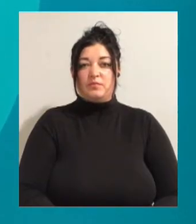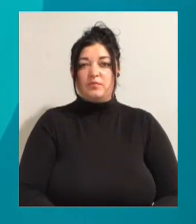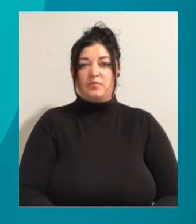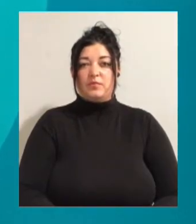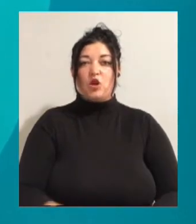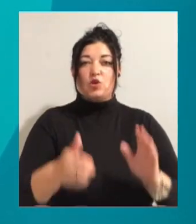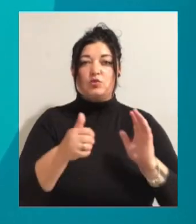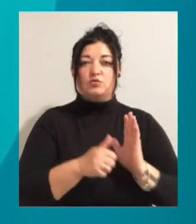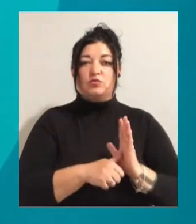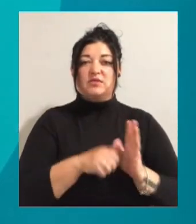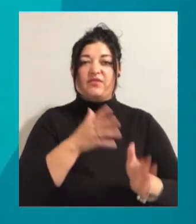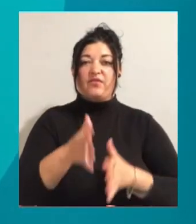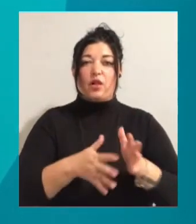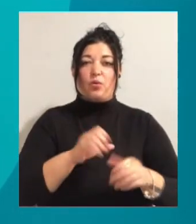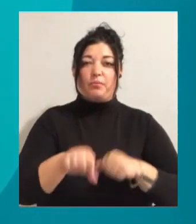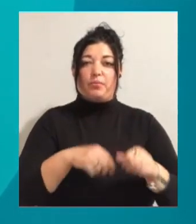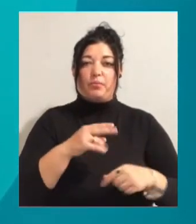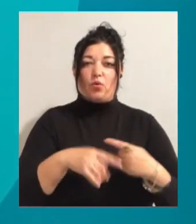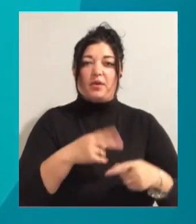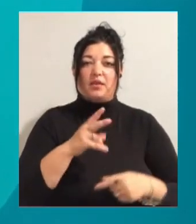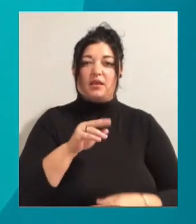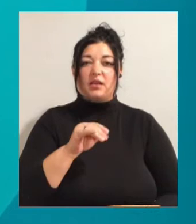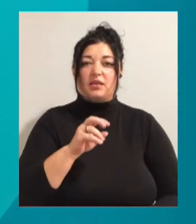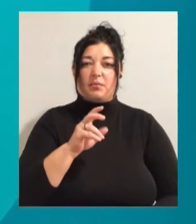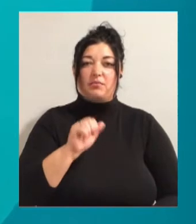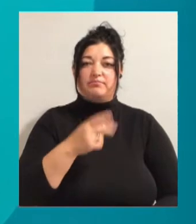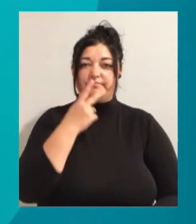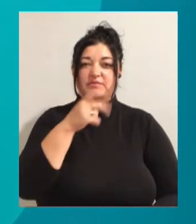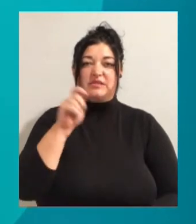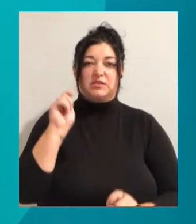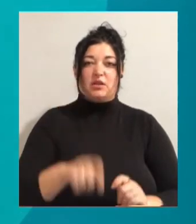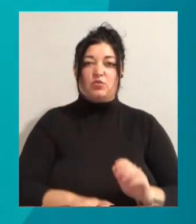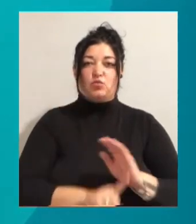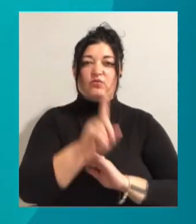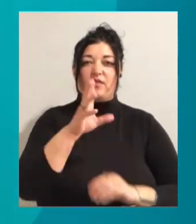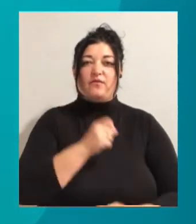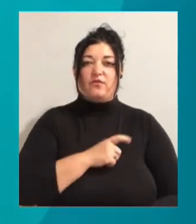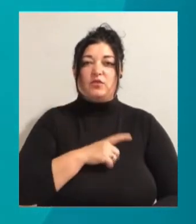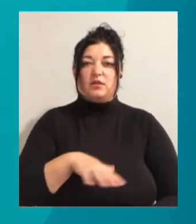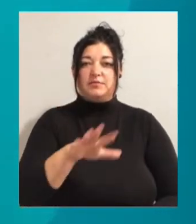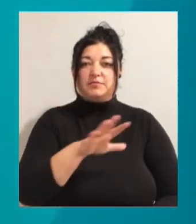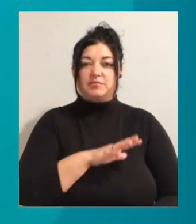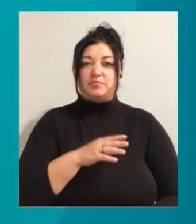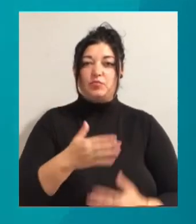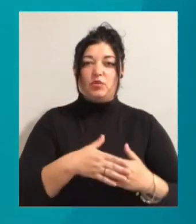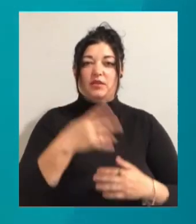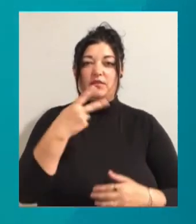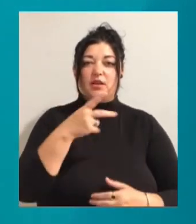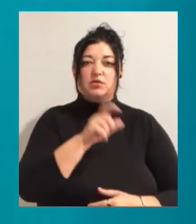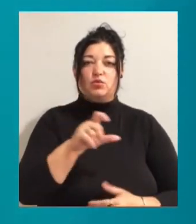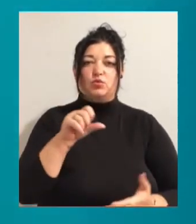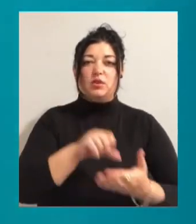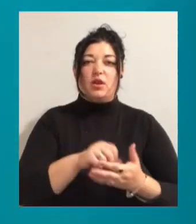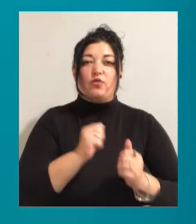Шостий велопробіг на тандемах «Бачу, можу, допоможу» стартував в Одесі. Участь у ньому беруть понад 20 людей. У кожній